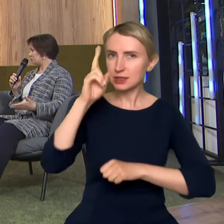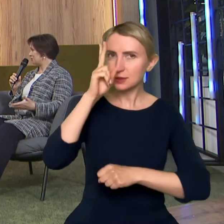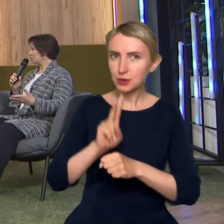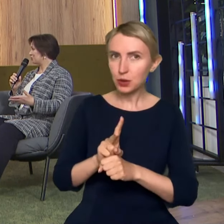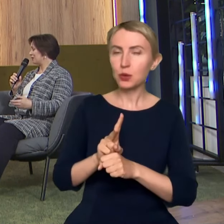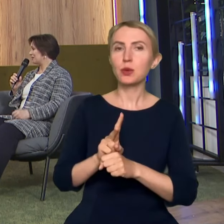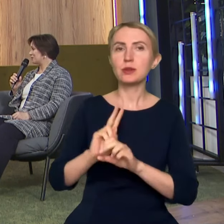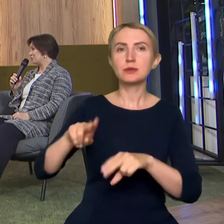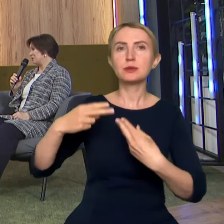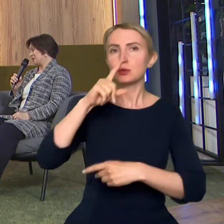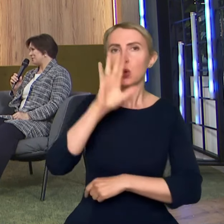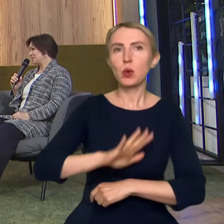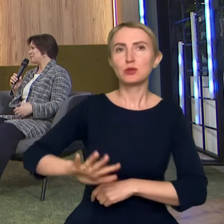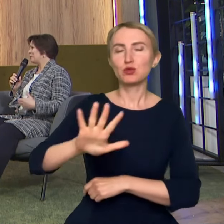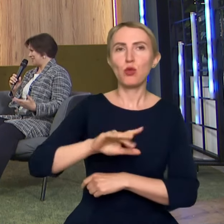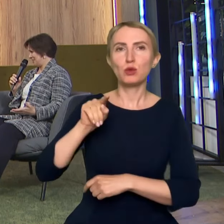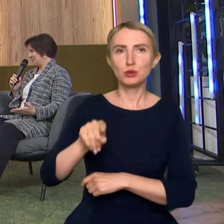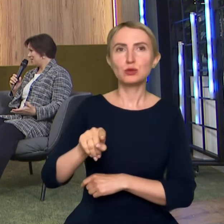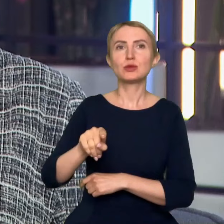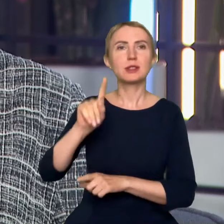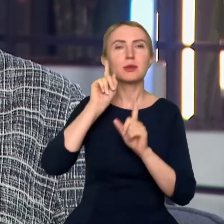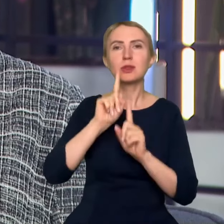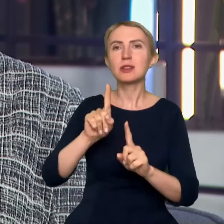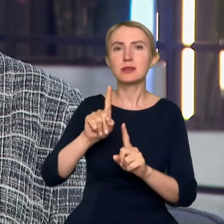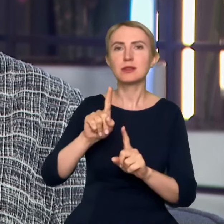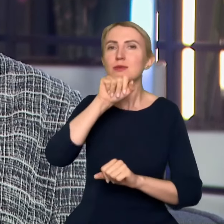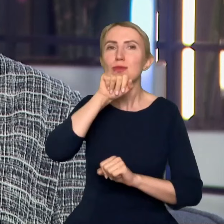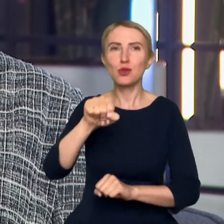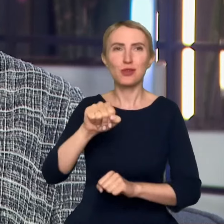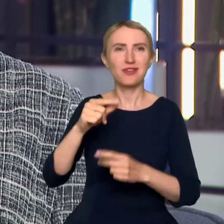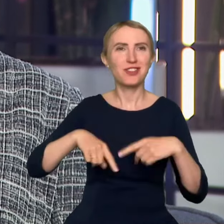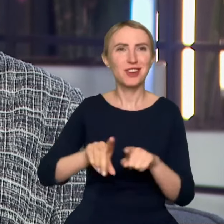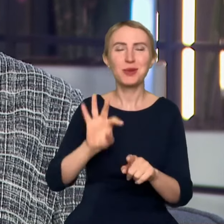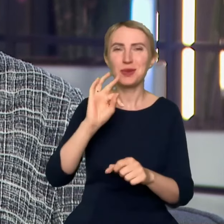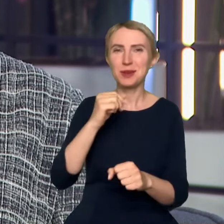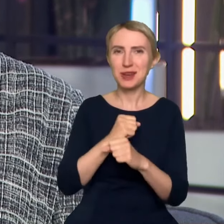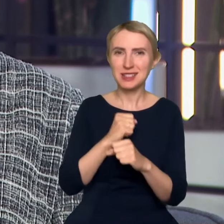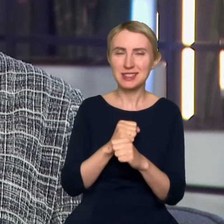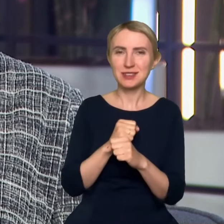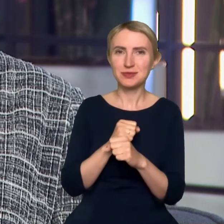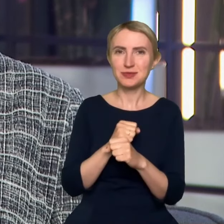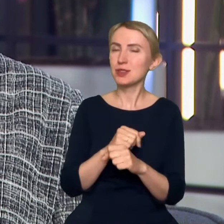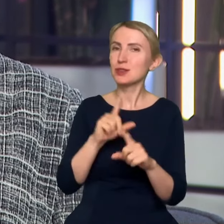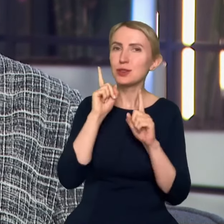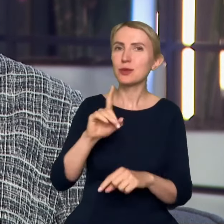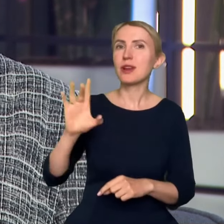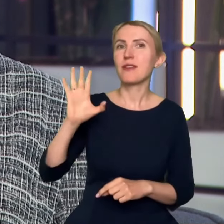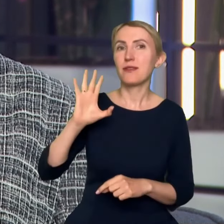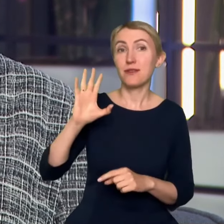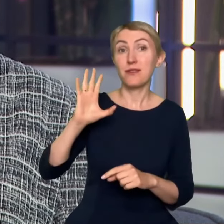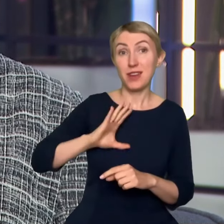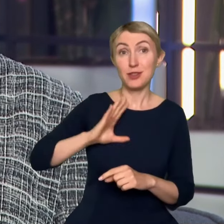społeczności, która tak naprawdę z pasji wykonuje swoją pracę, jest naprawdę wart uwagi, a na pewno